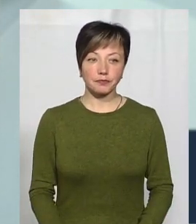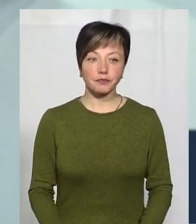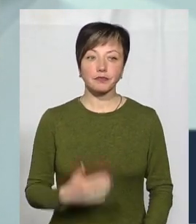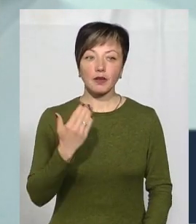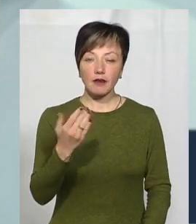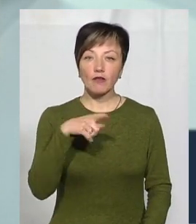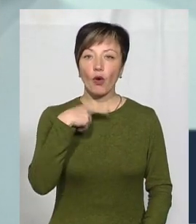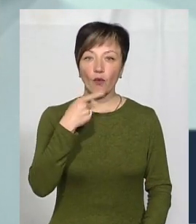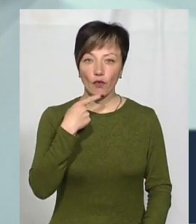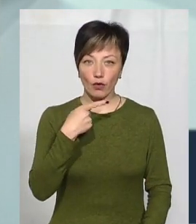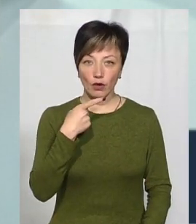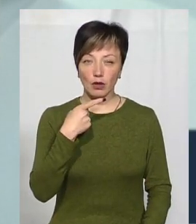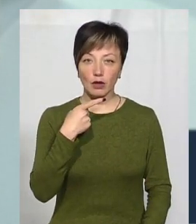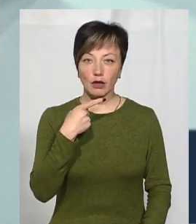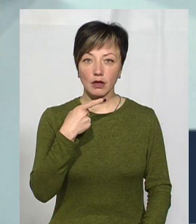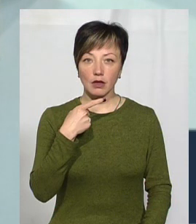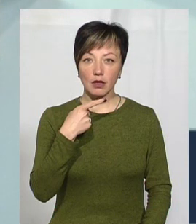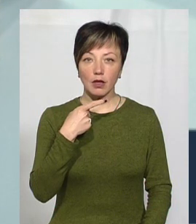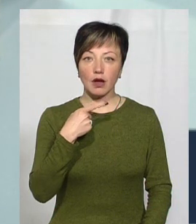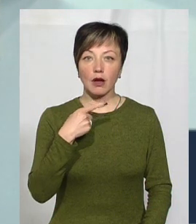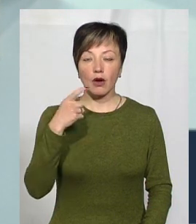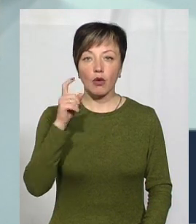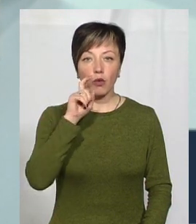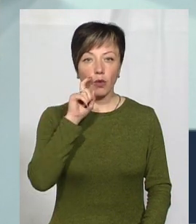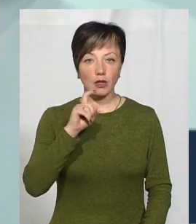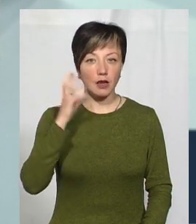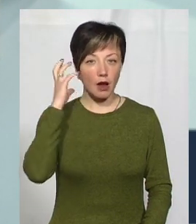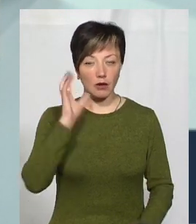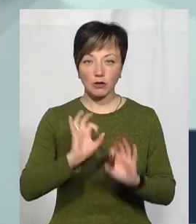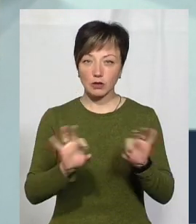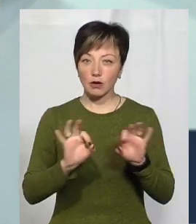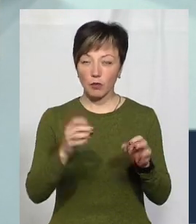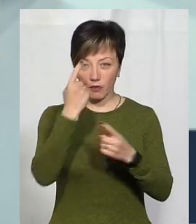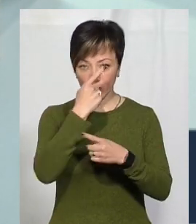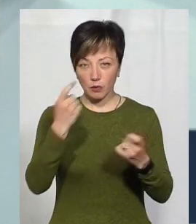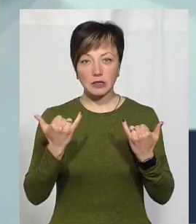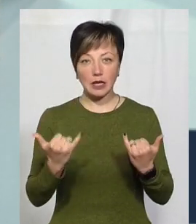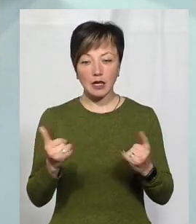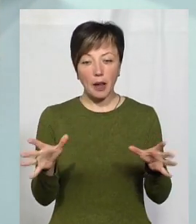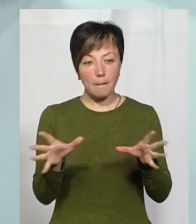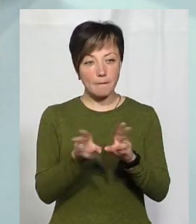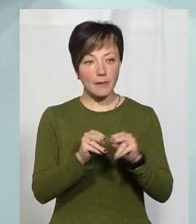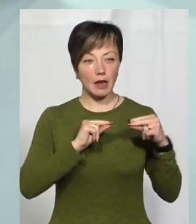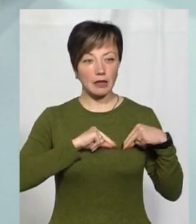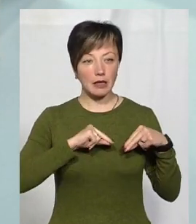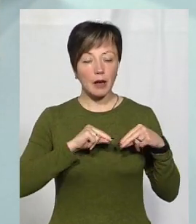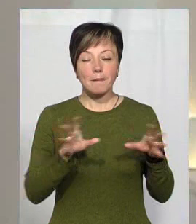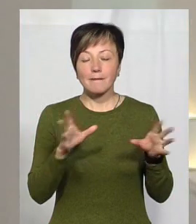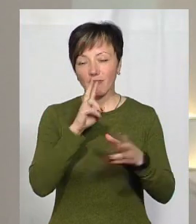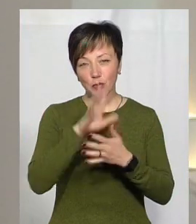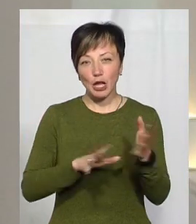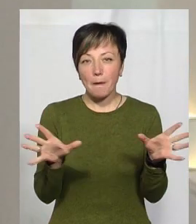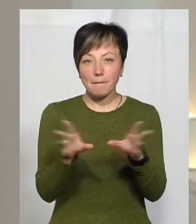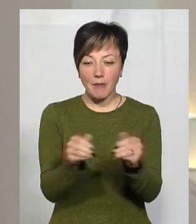Ви говорили в етерію Українського радіоподіляцентру, ви були, і ви повідомили, що наразі партнерські пологи у центрі